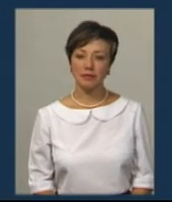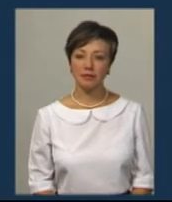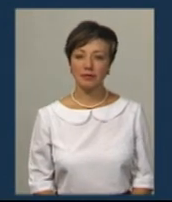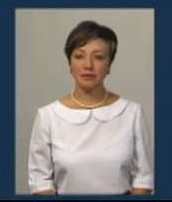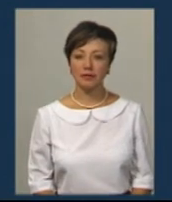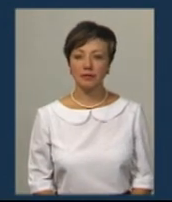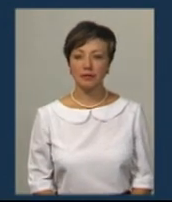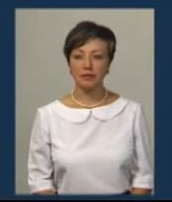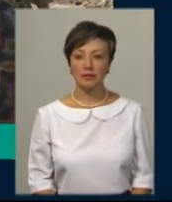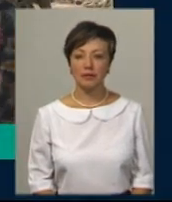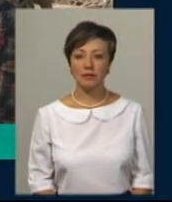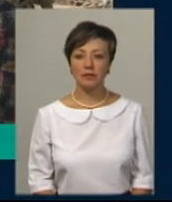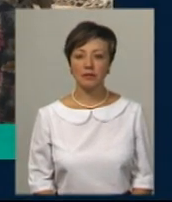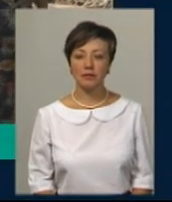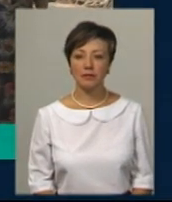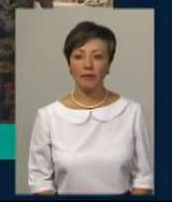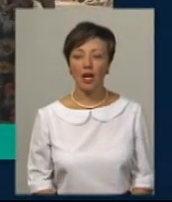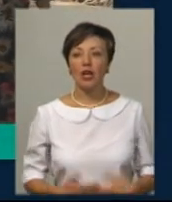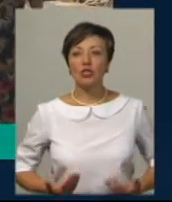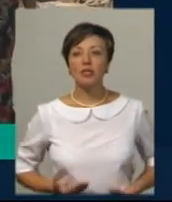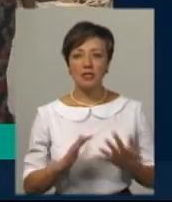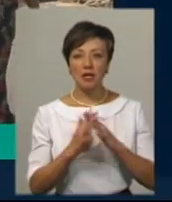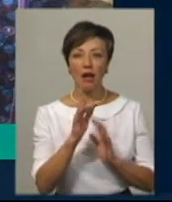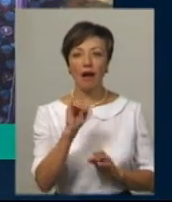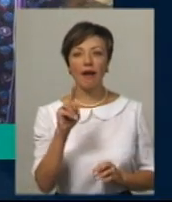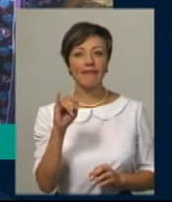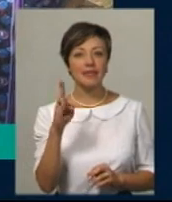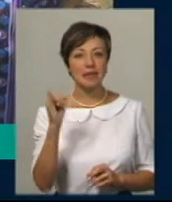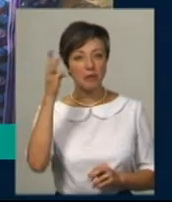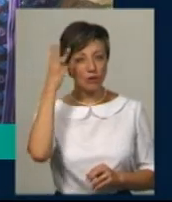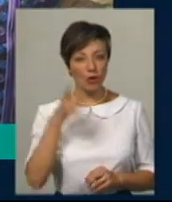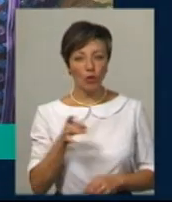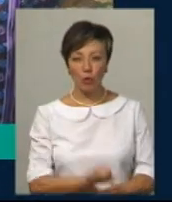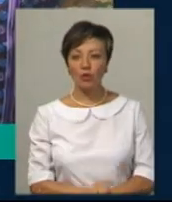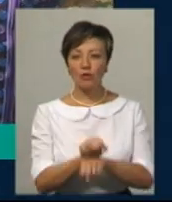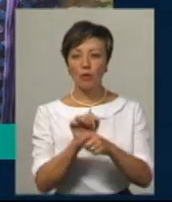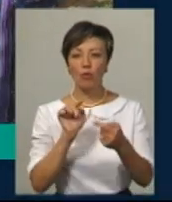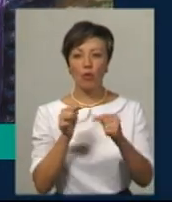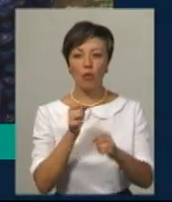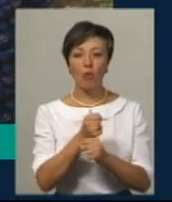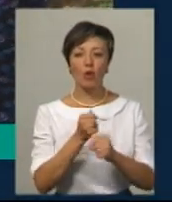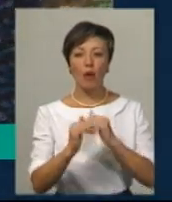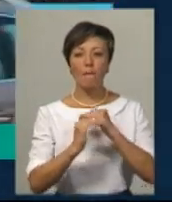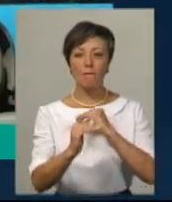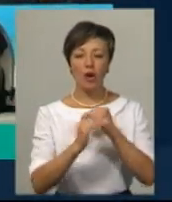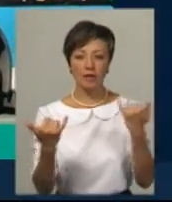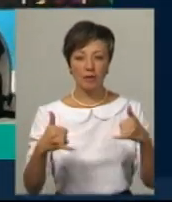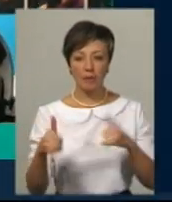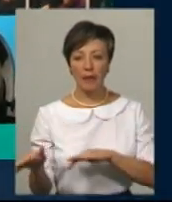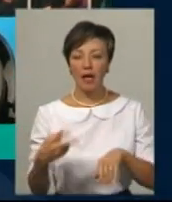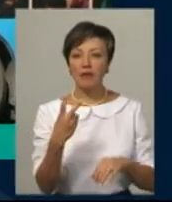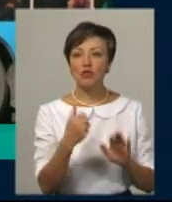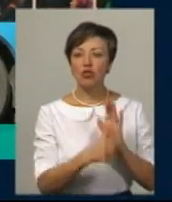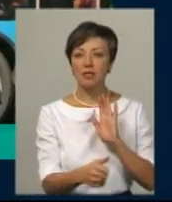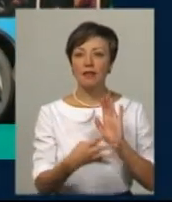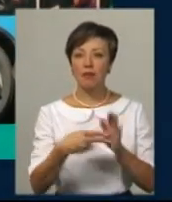Музика Жителі села Райківці Хмельницького району протестували проти обробки полів гербіцидами. 1069